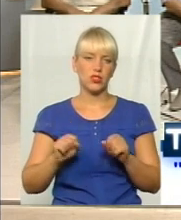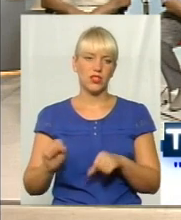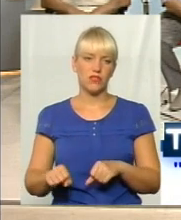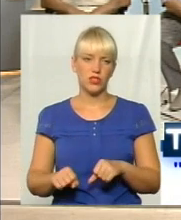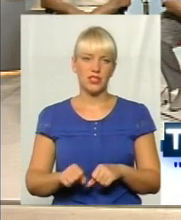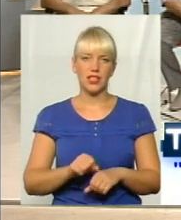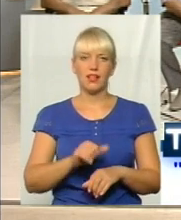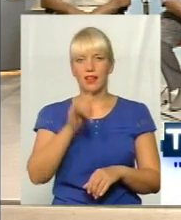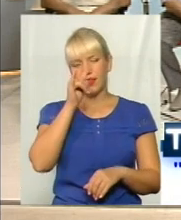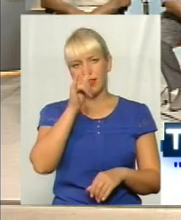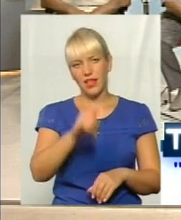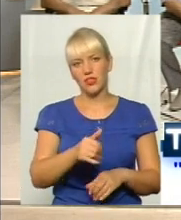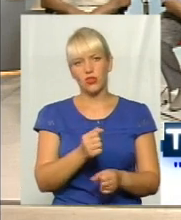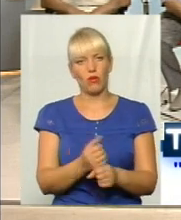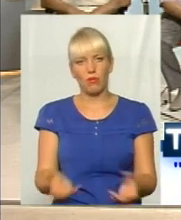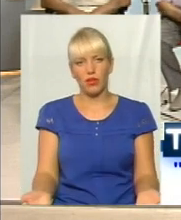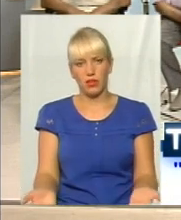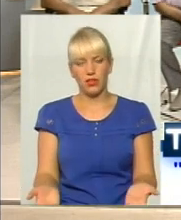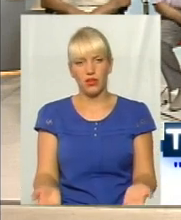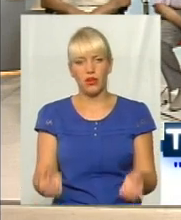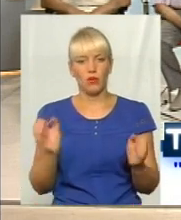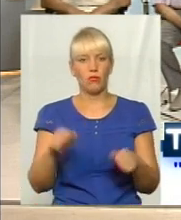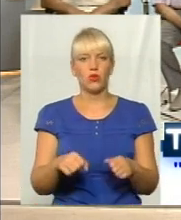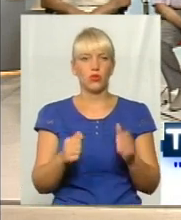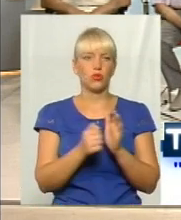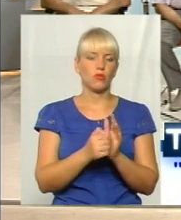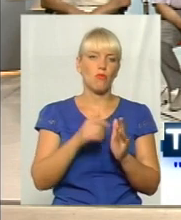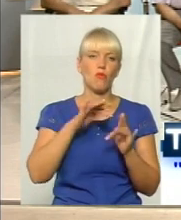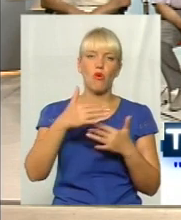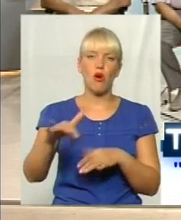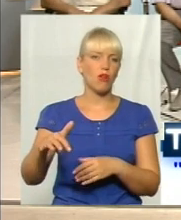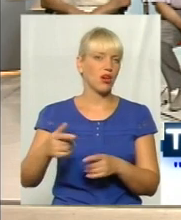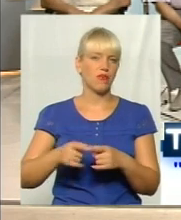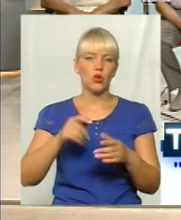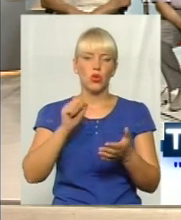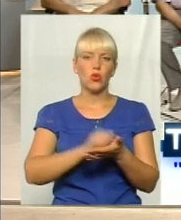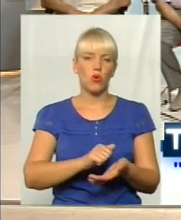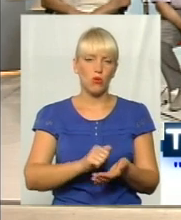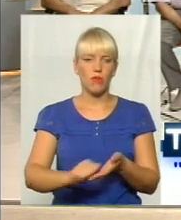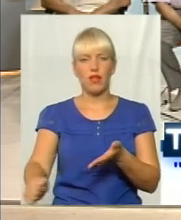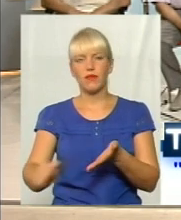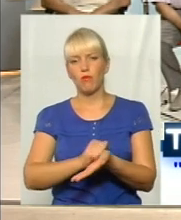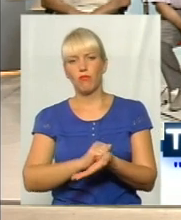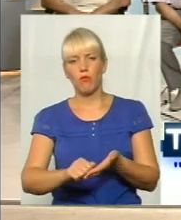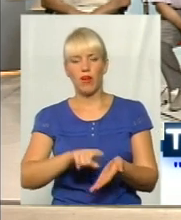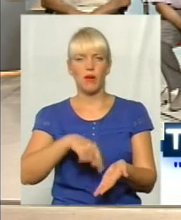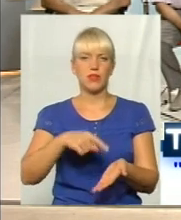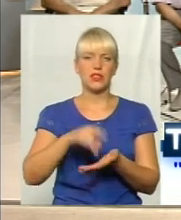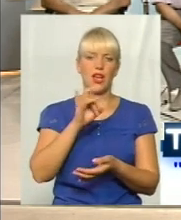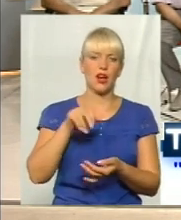не зробили. Може документів, бумаг, обміську, радусь, там лекаде,